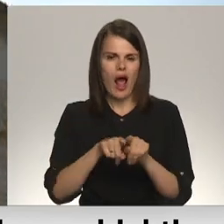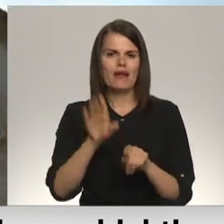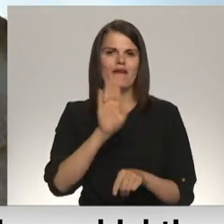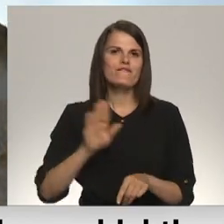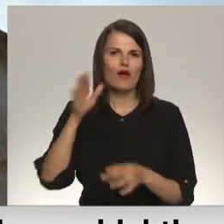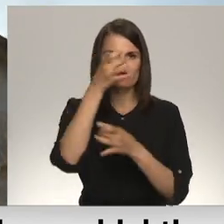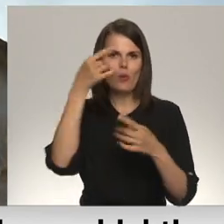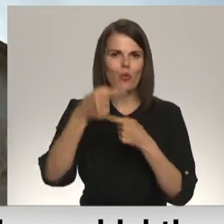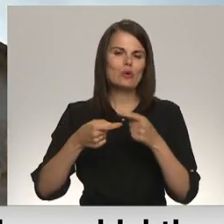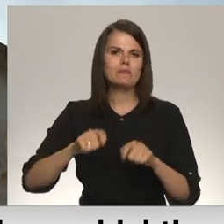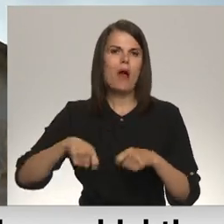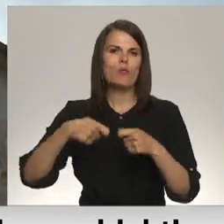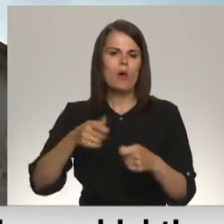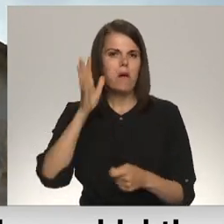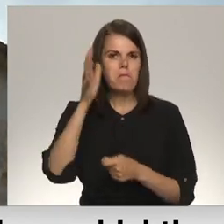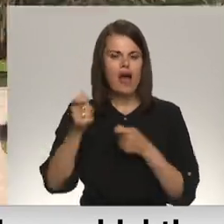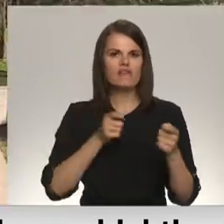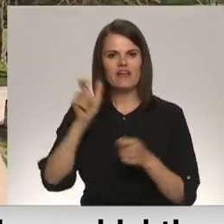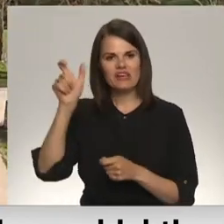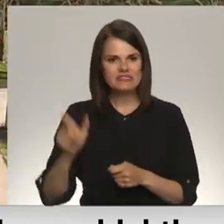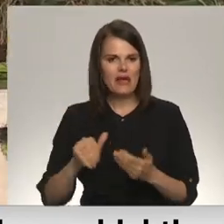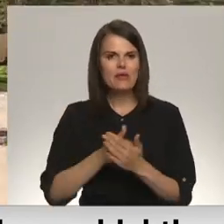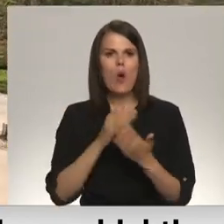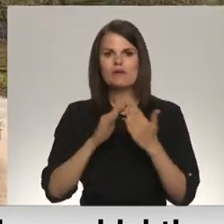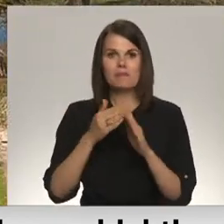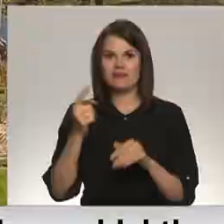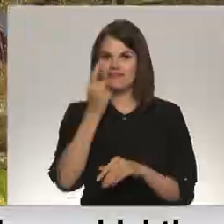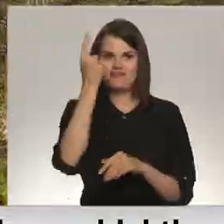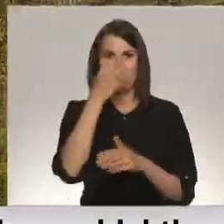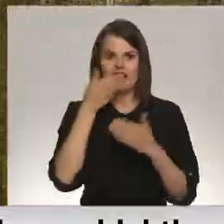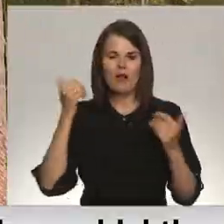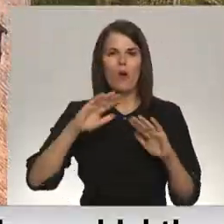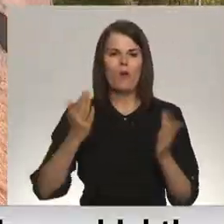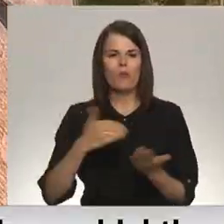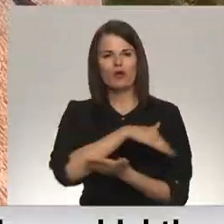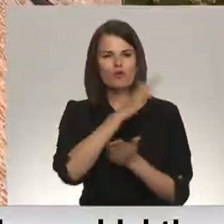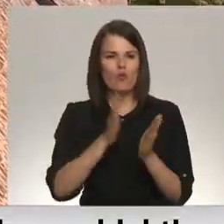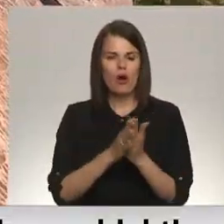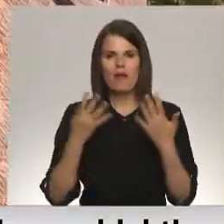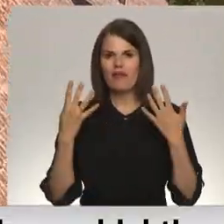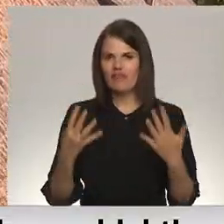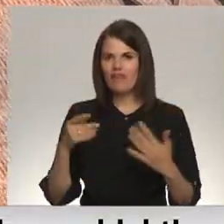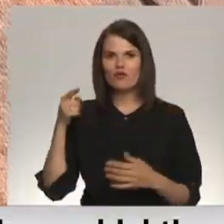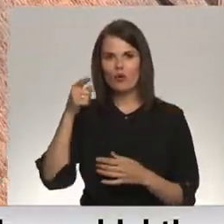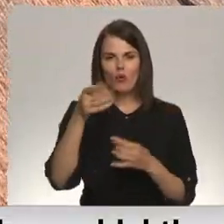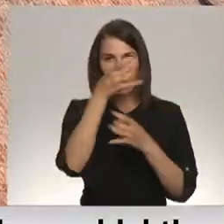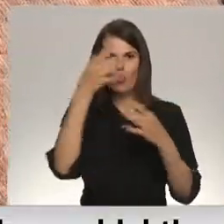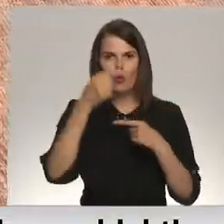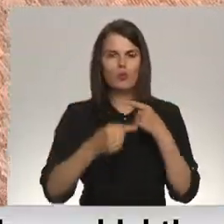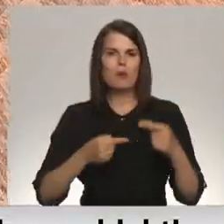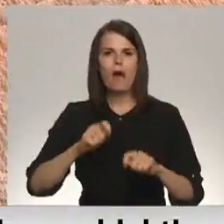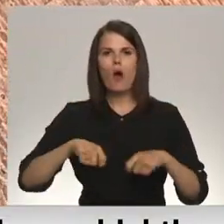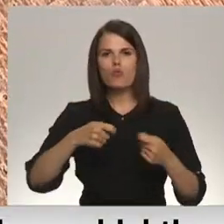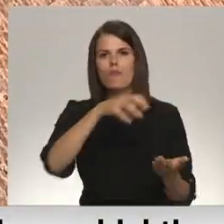mantojuma pārvaldes vadītājs. Jaunpils gan nebūtu neesot tāda vienīgā, tomēr no kopumā vairāk nekā 9 tūkstošiem kultūras mantojuma